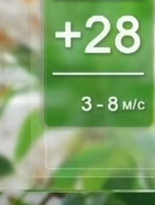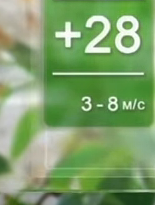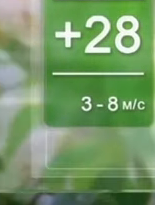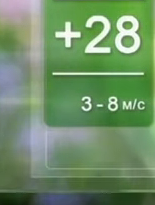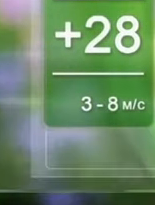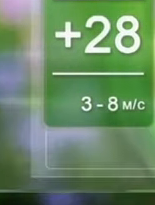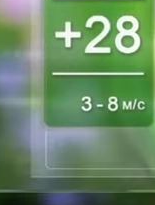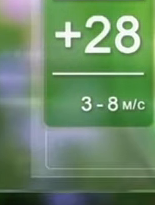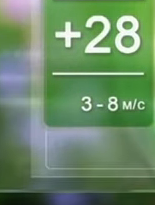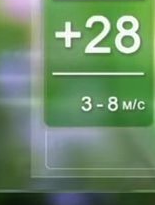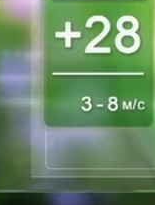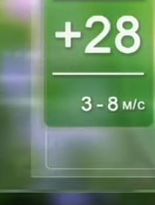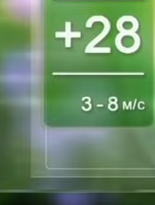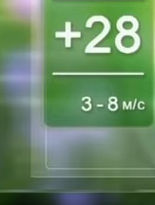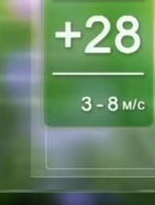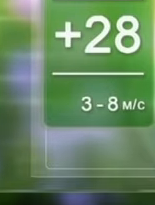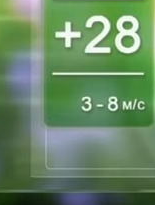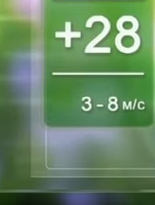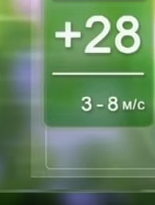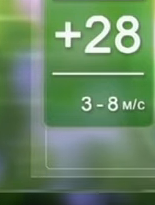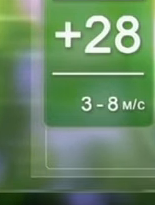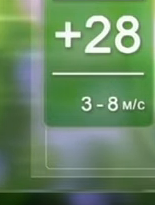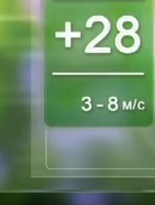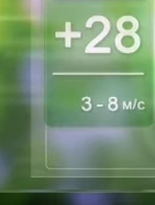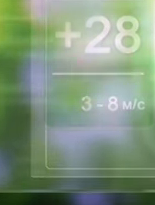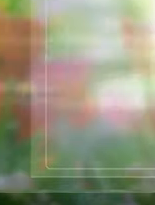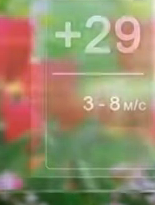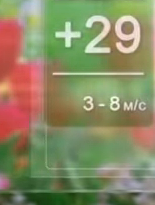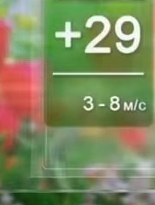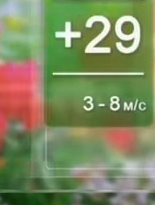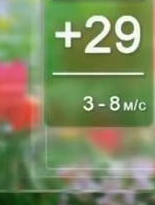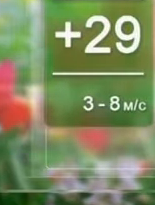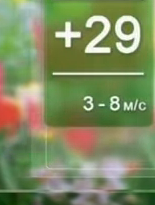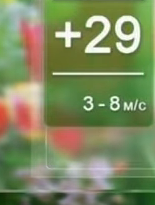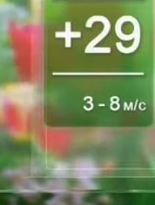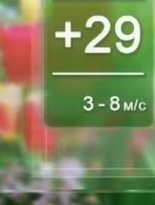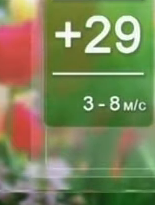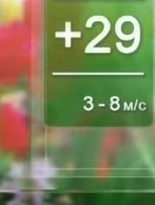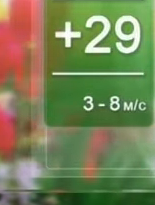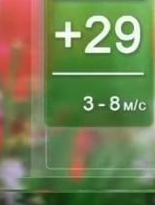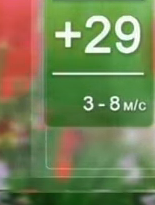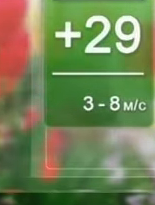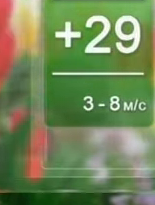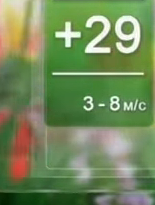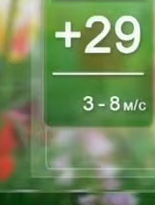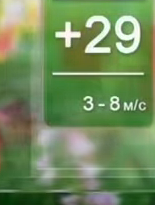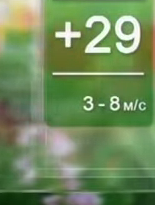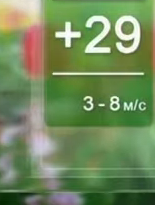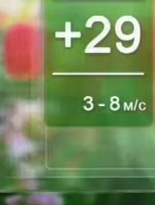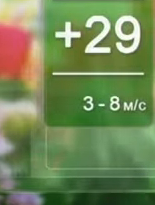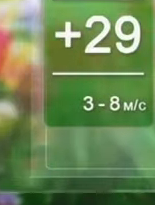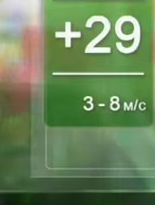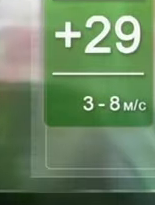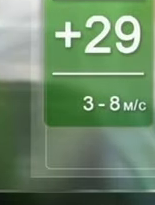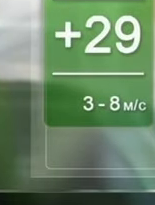плюс 15, плюс 20, в день – 28,33 градуси, вищі нуля. В обласному центрі вночі повітря прогріється до 16,18